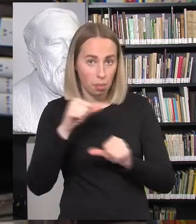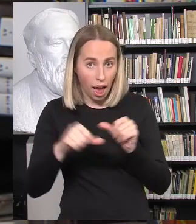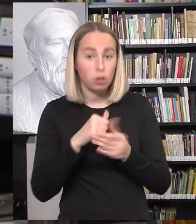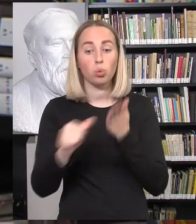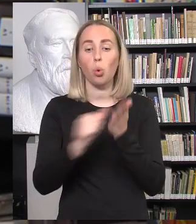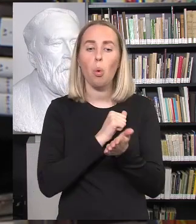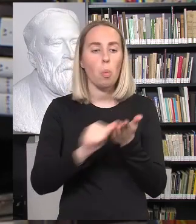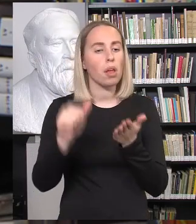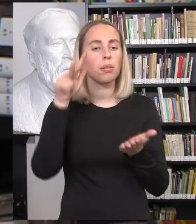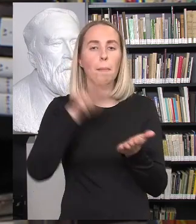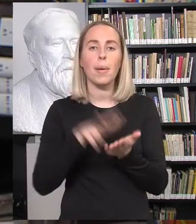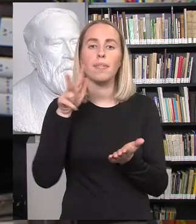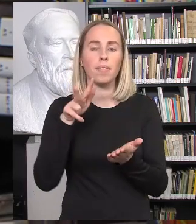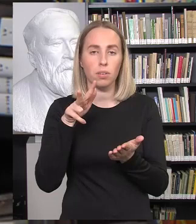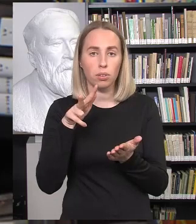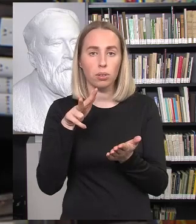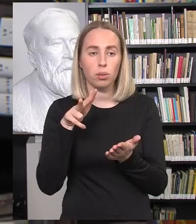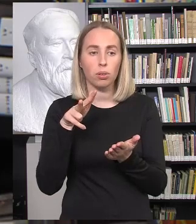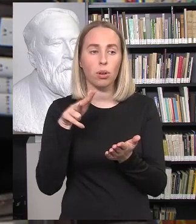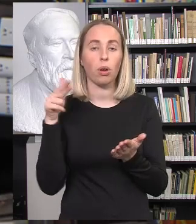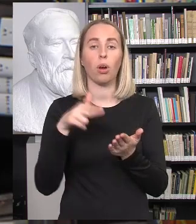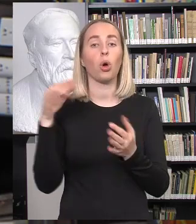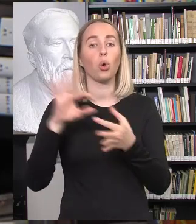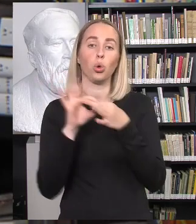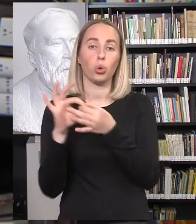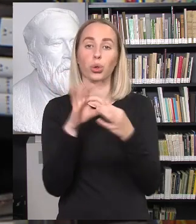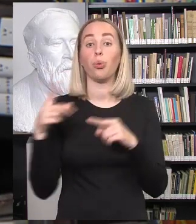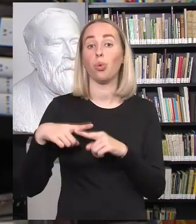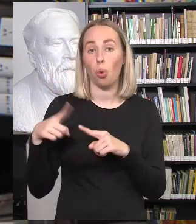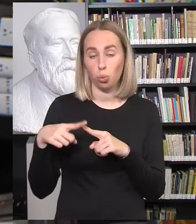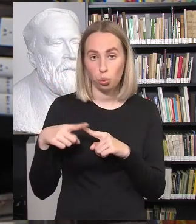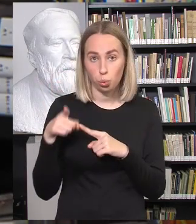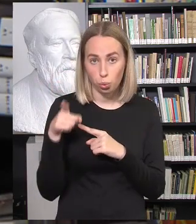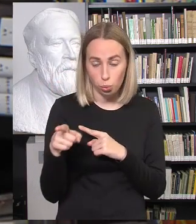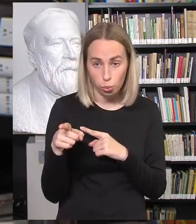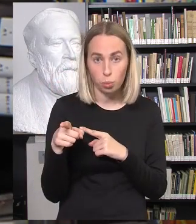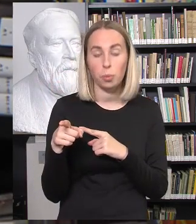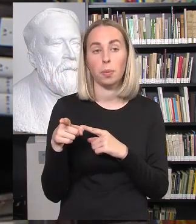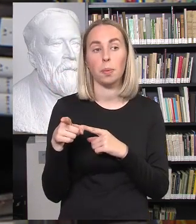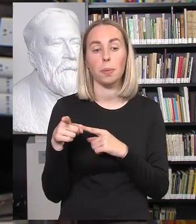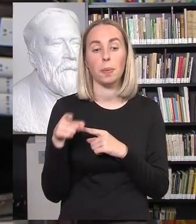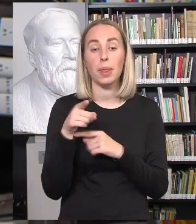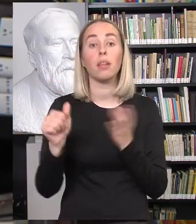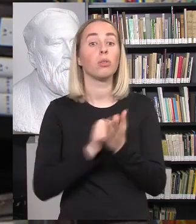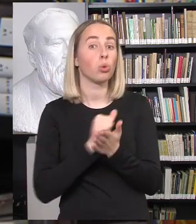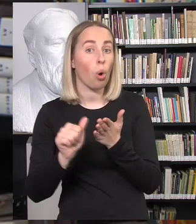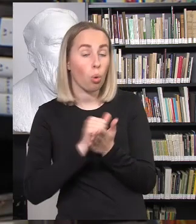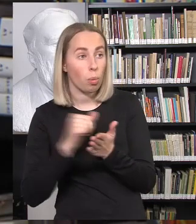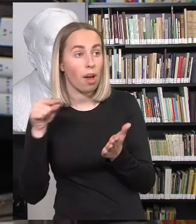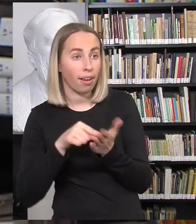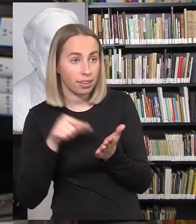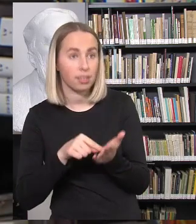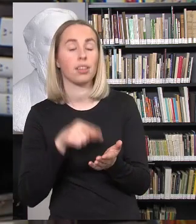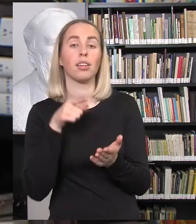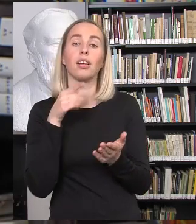priimtas jungtinių tautų, kuris ir sudaro pagrindą tam, kad mes